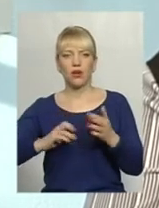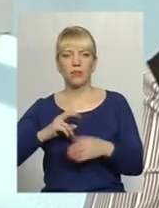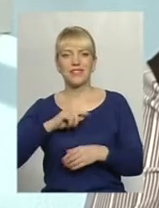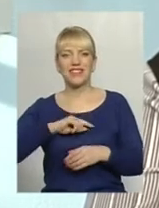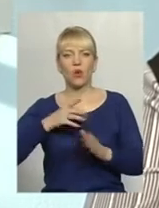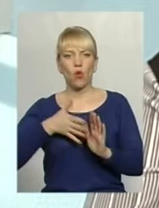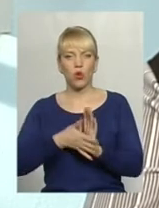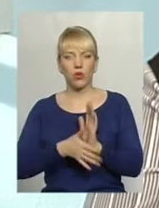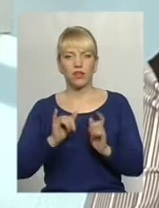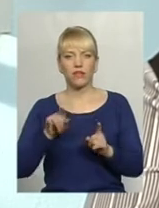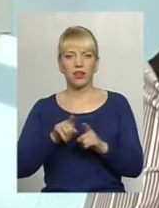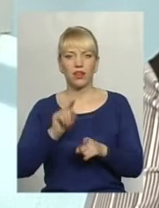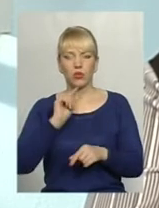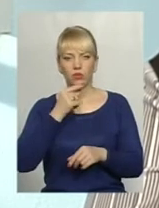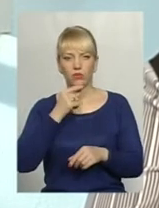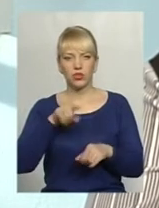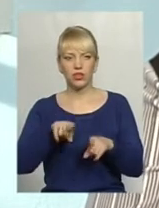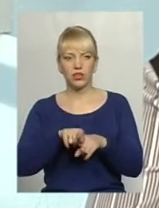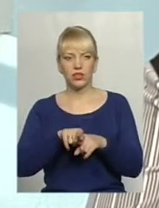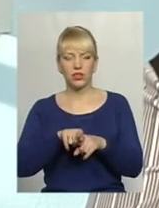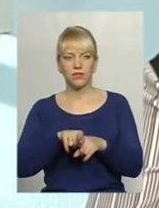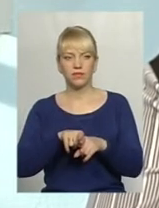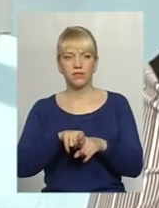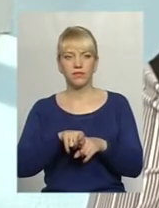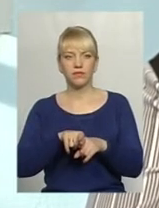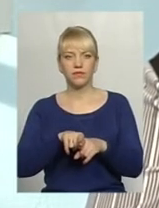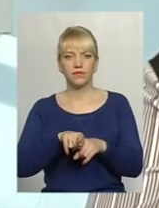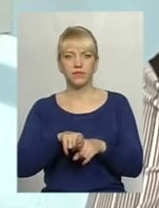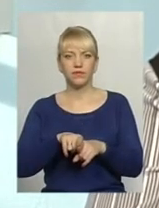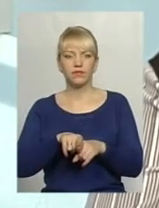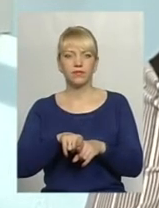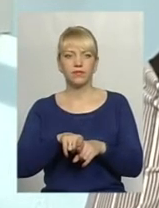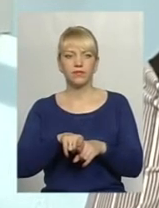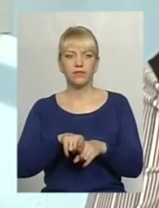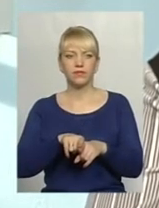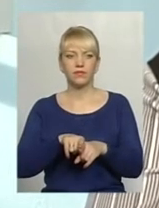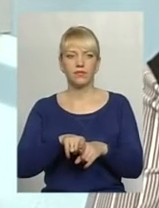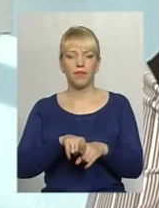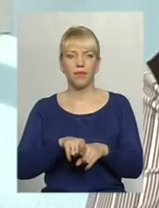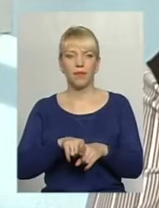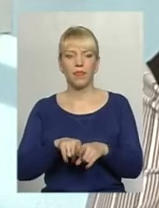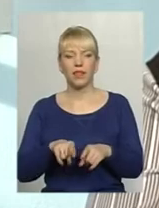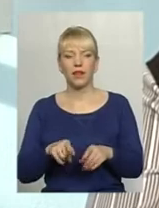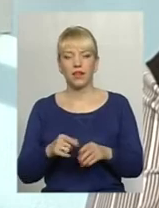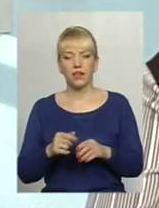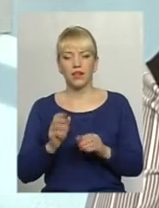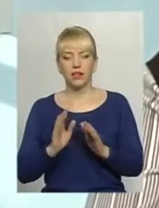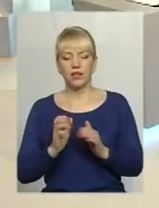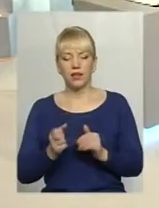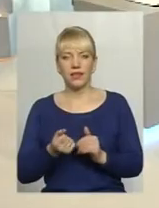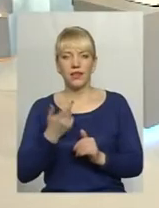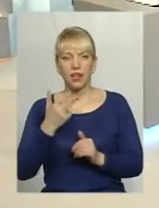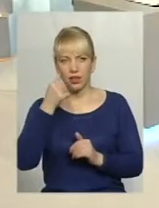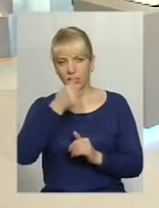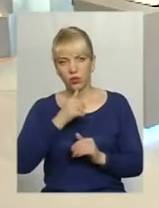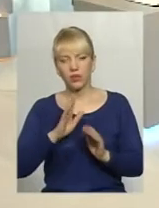Економічне теж, психологічне і економічне, тільки декілька років, як люди почали звертатися,